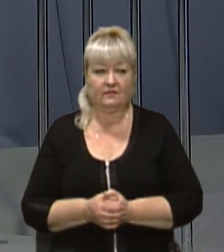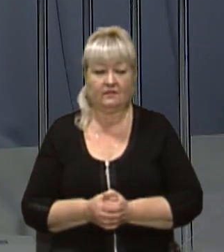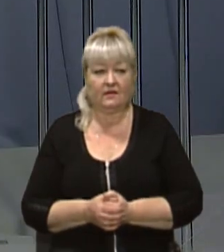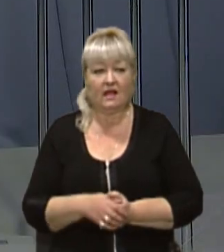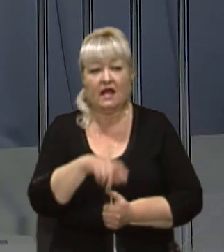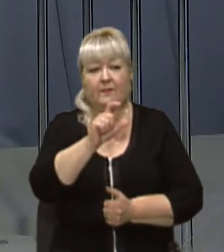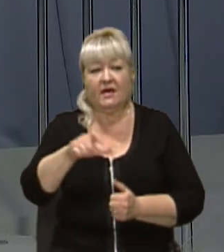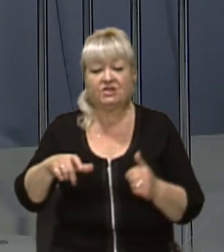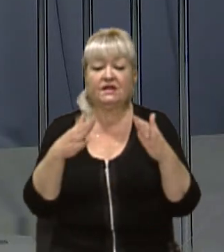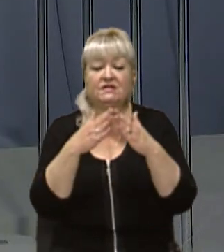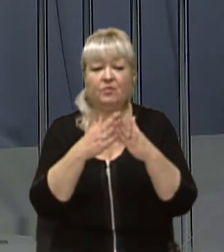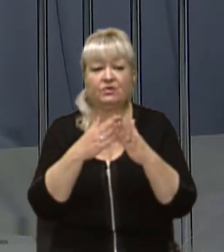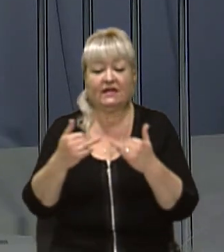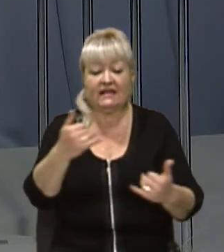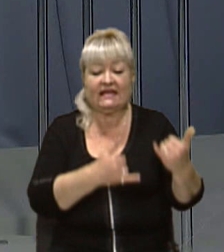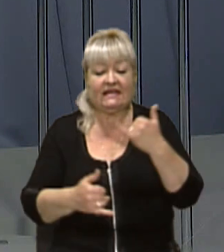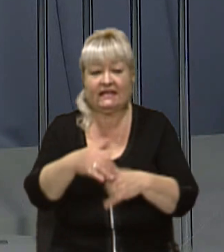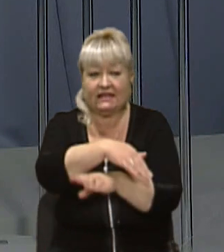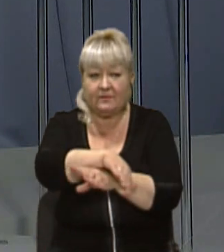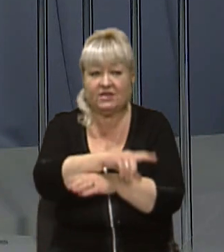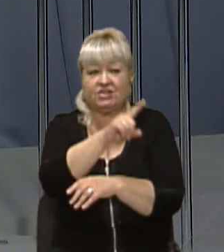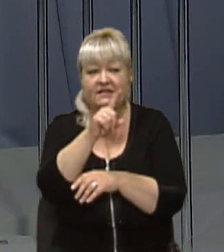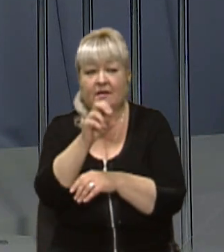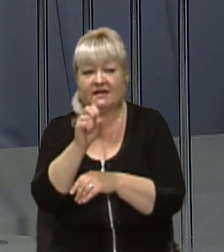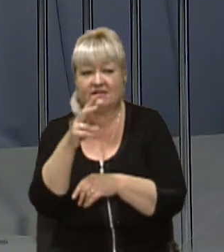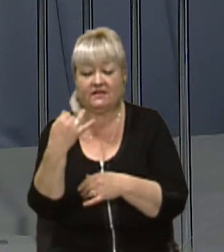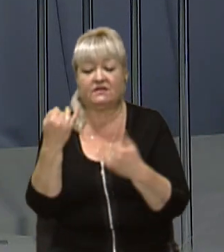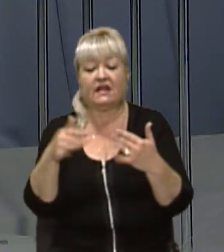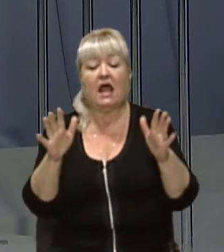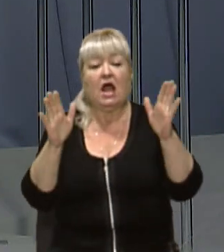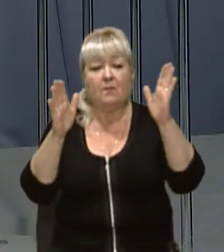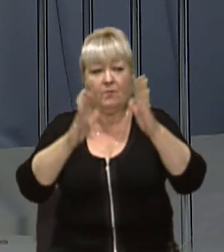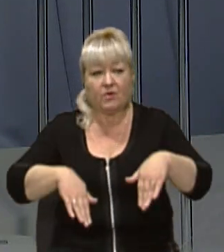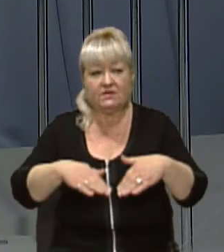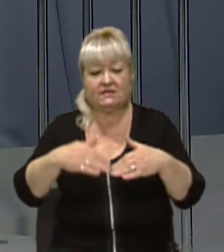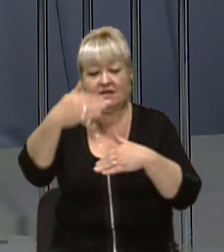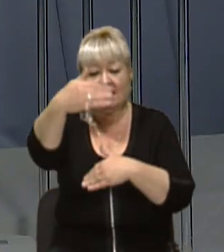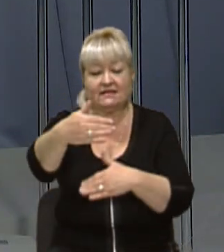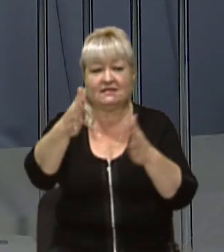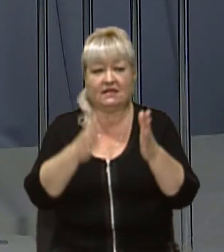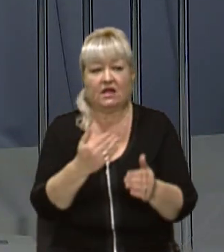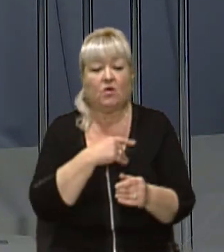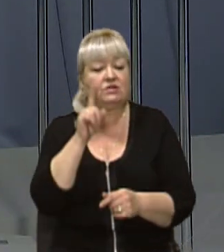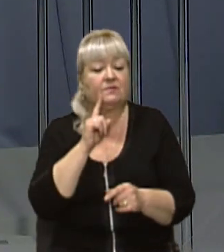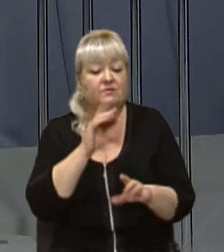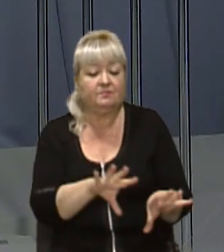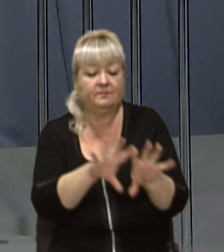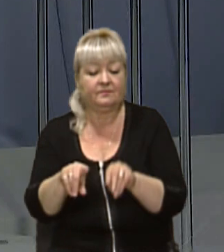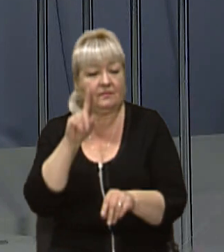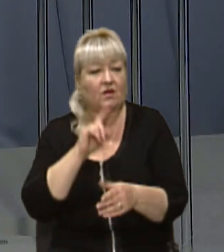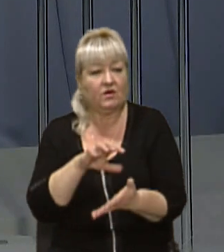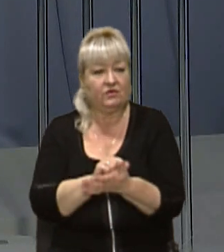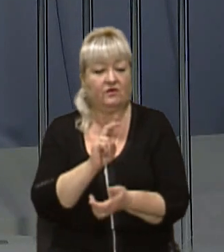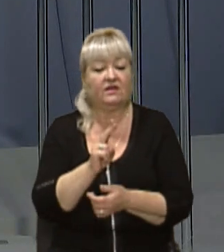Мешканців будинків на Хімічній і Замарстенівській, просіла фасадна стіна, хочуть тимчасово переселити в орендовані квартири.